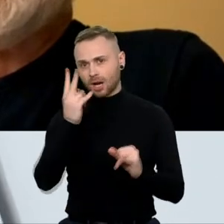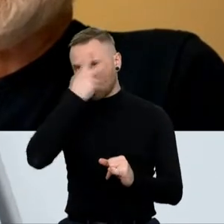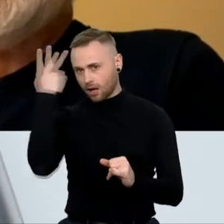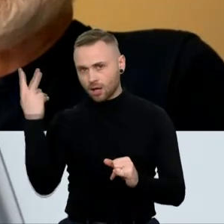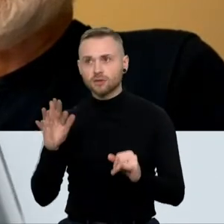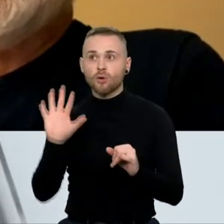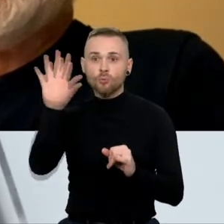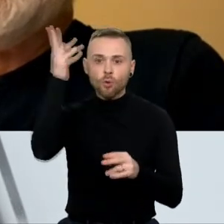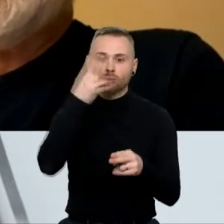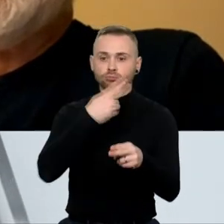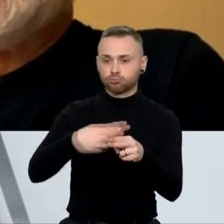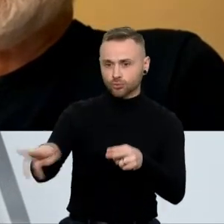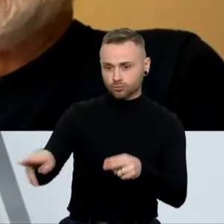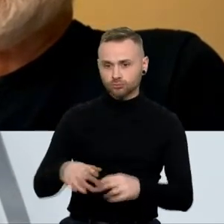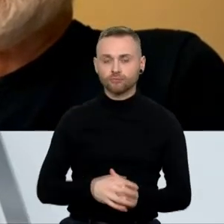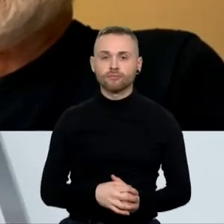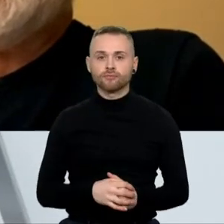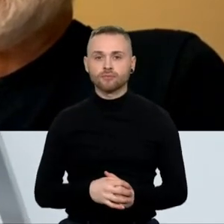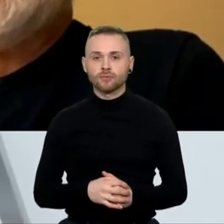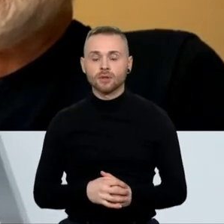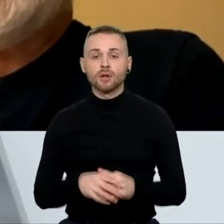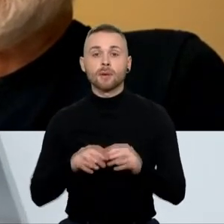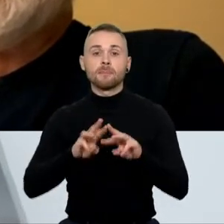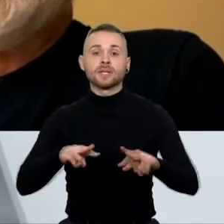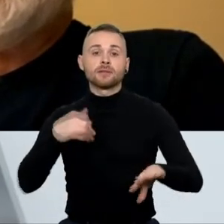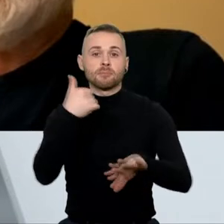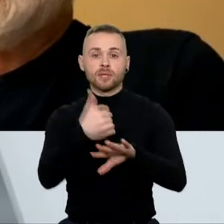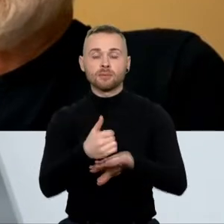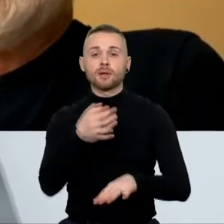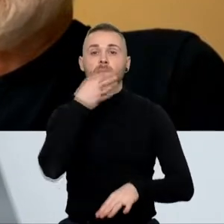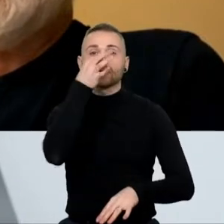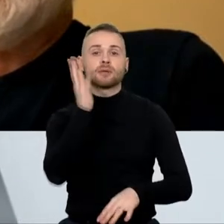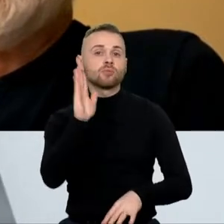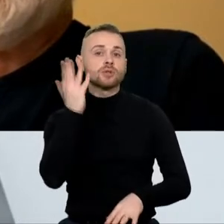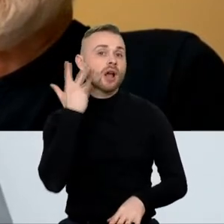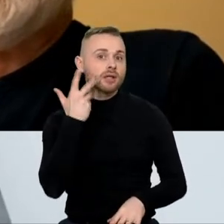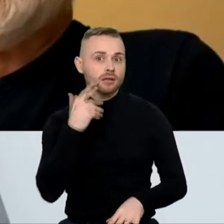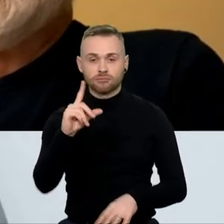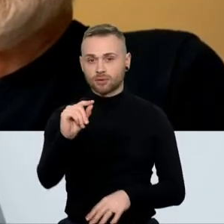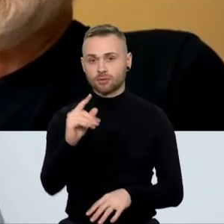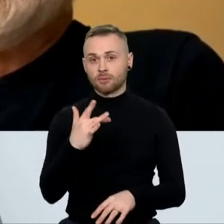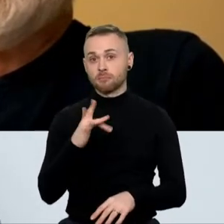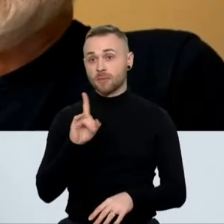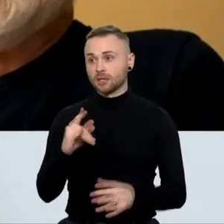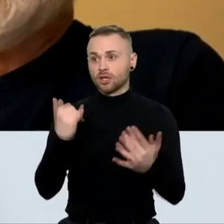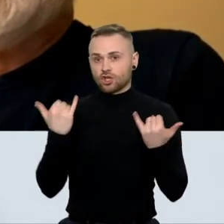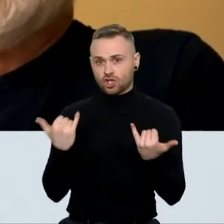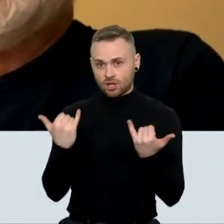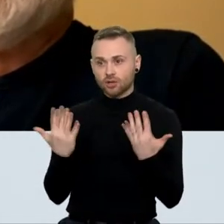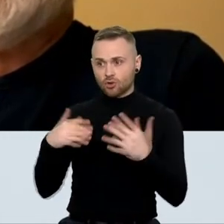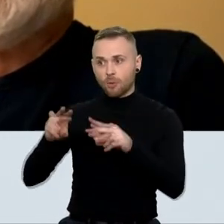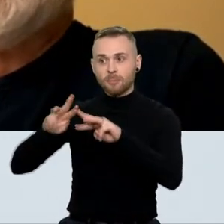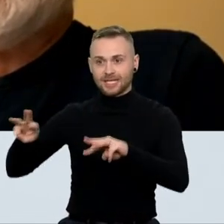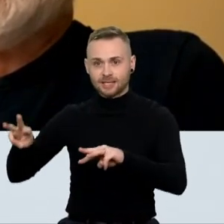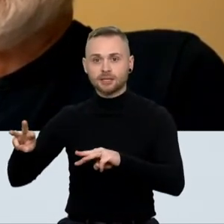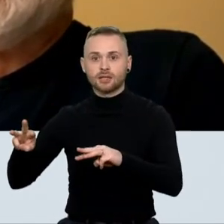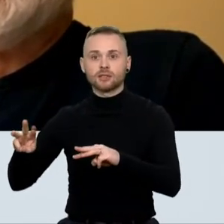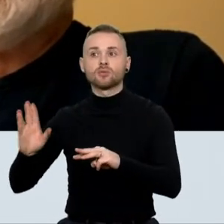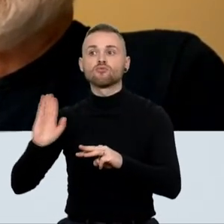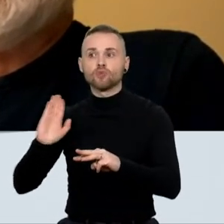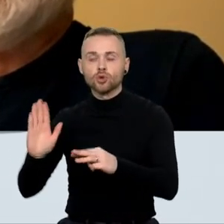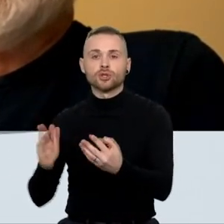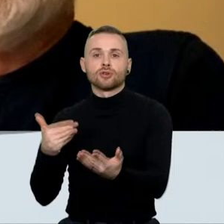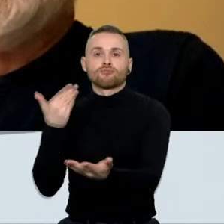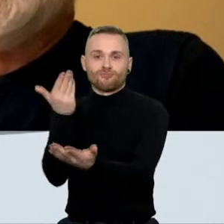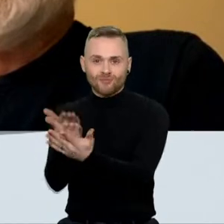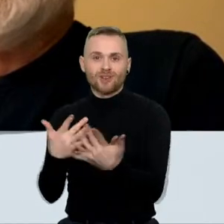Ir apskritai premjerė sakė, kad situacija komentuos tik tai pirmadienį, nors patvirtino, kad gavo jau šiandien ministro atsistatydinimo pareiškimą. Kaip jūs